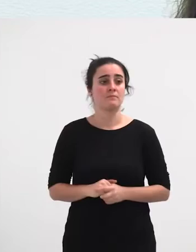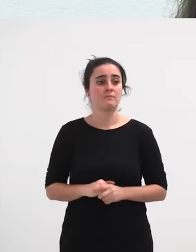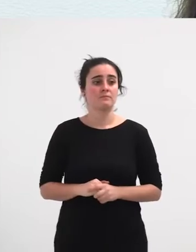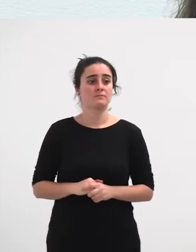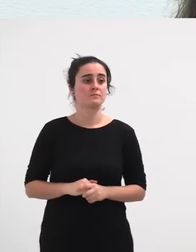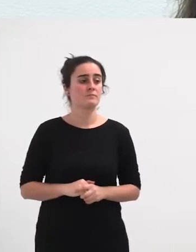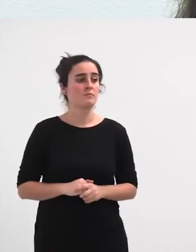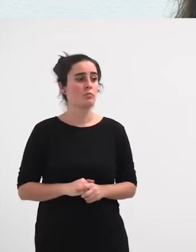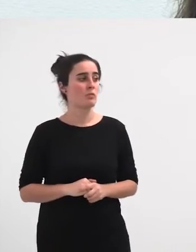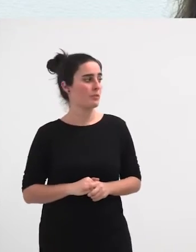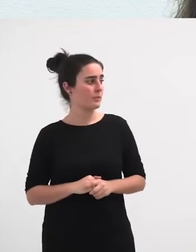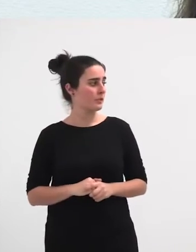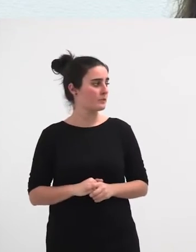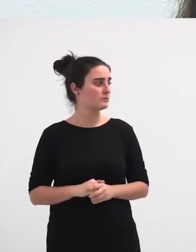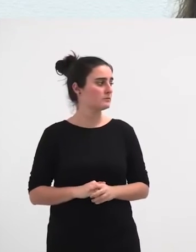Baita ere,